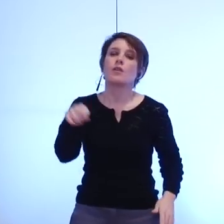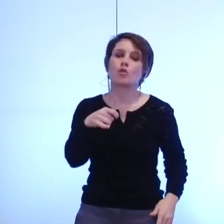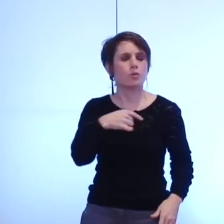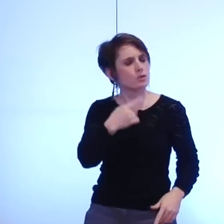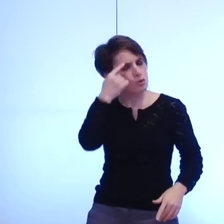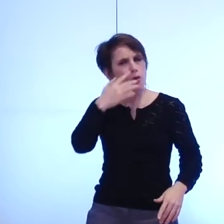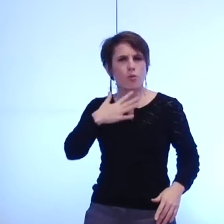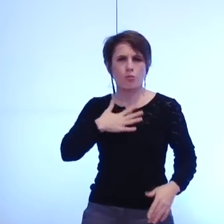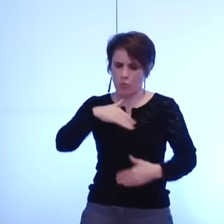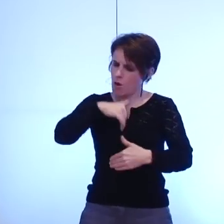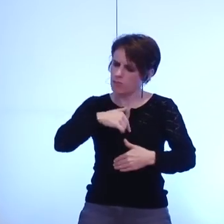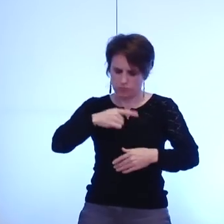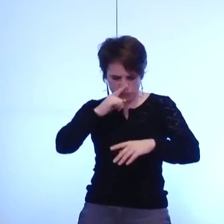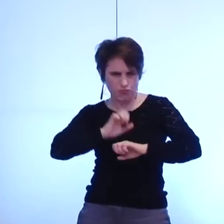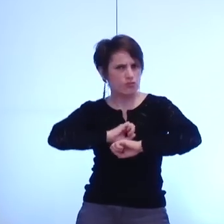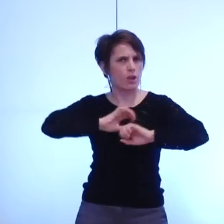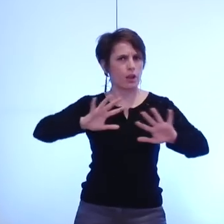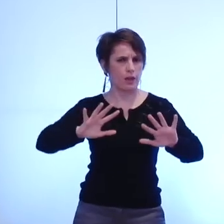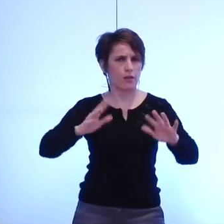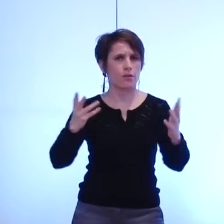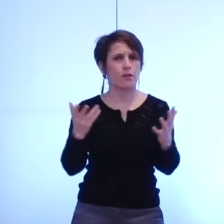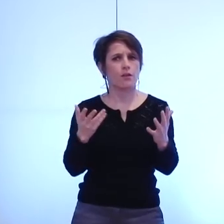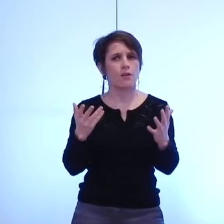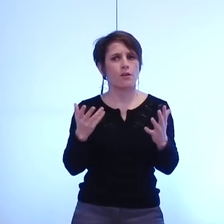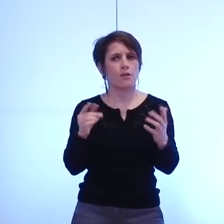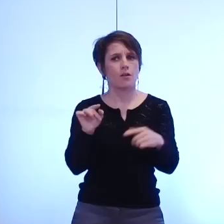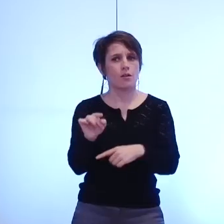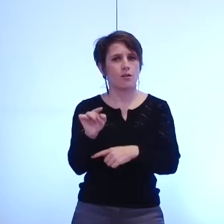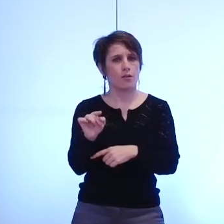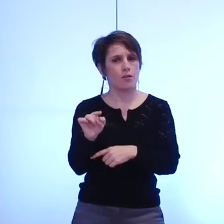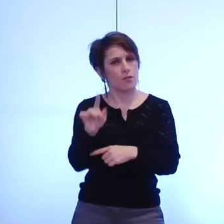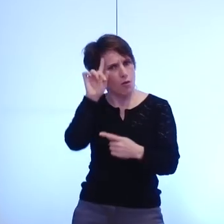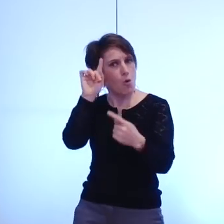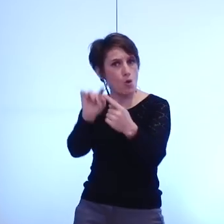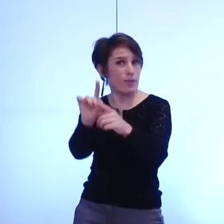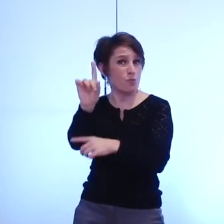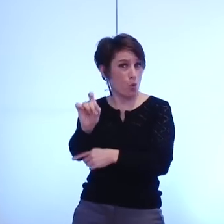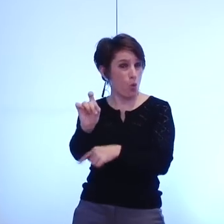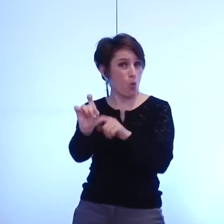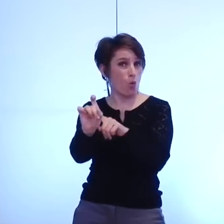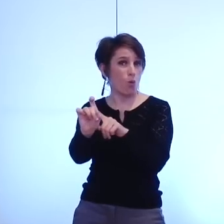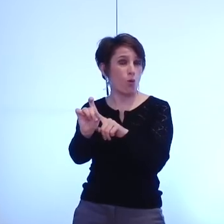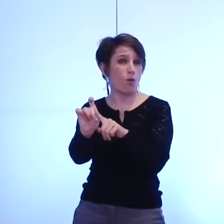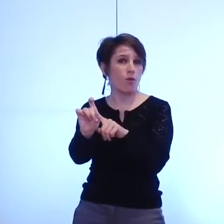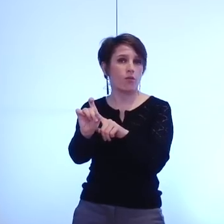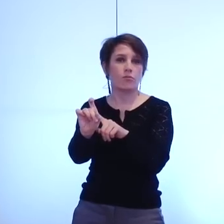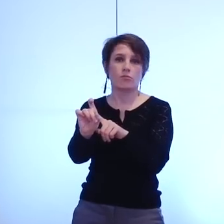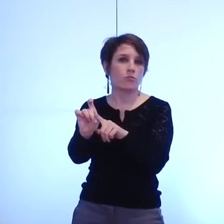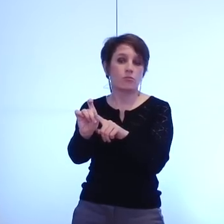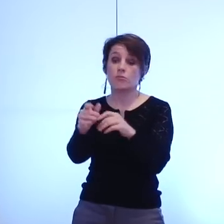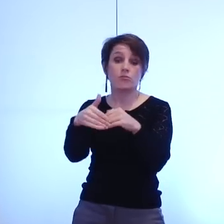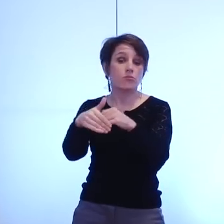la mienne est claire que cette question aussi déterminante que celle de l'eau ne peut avoir de main